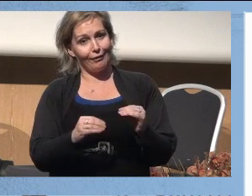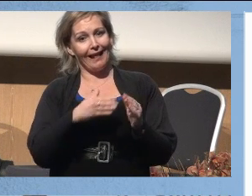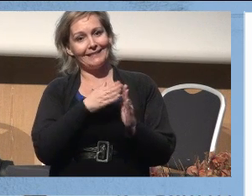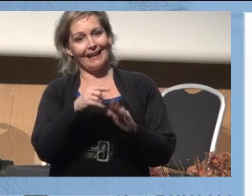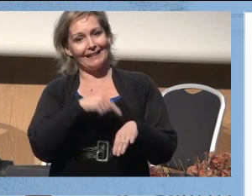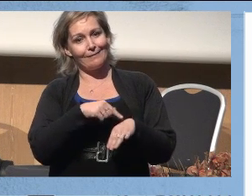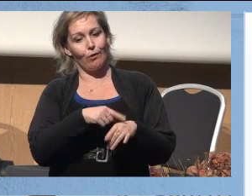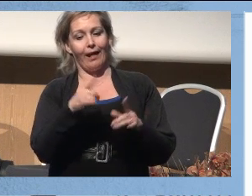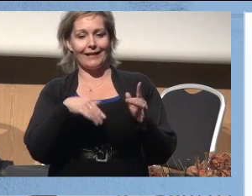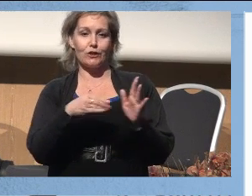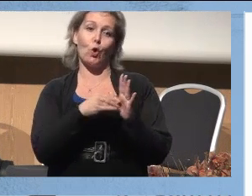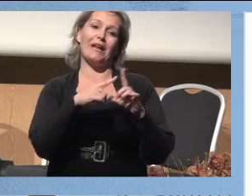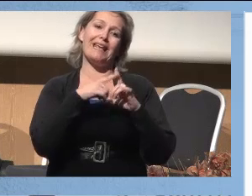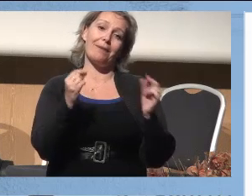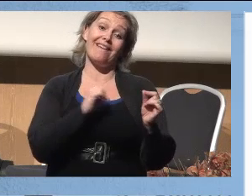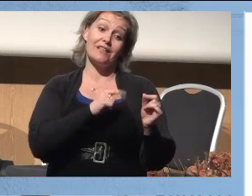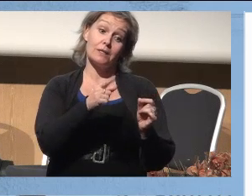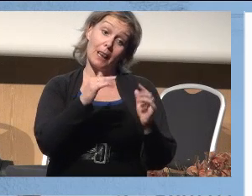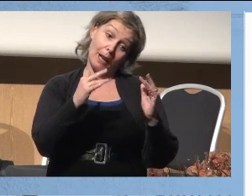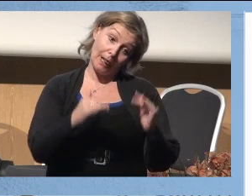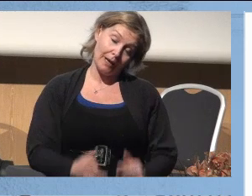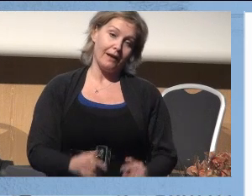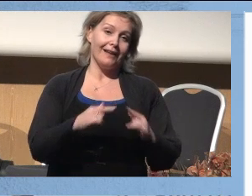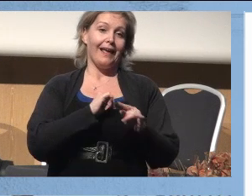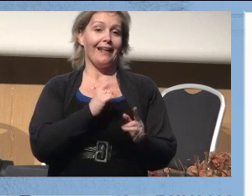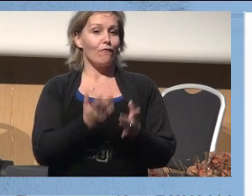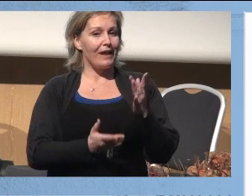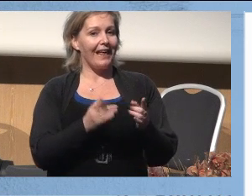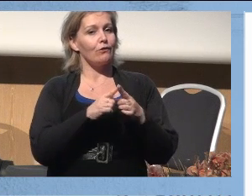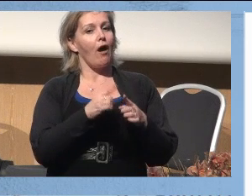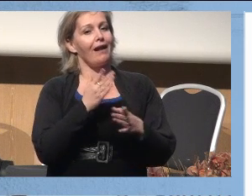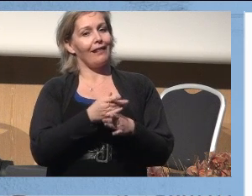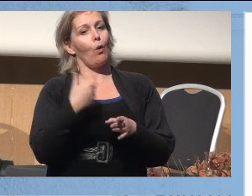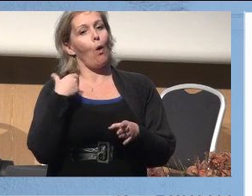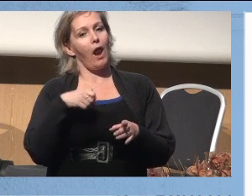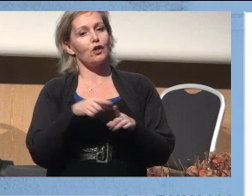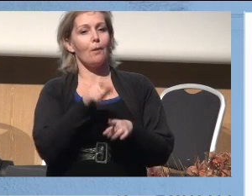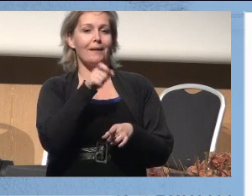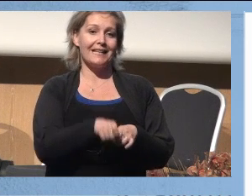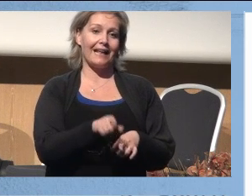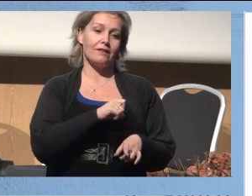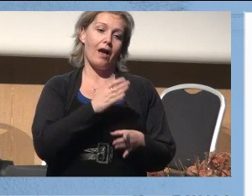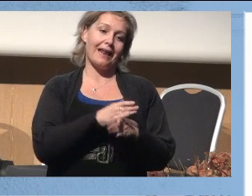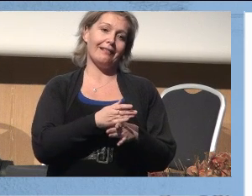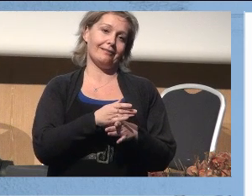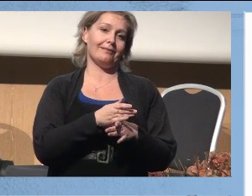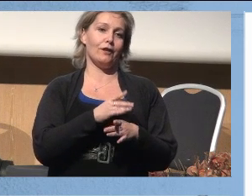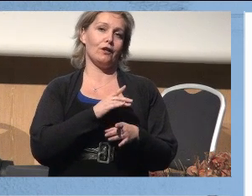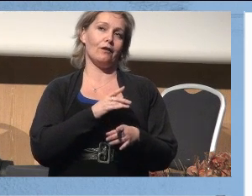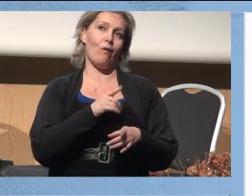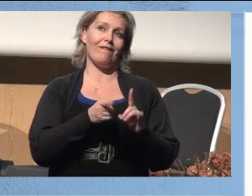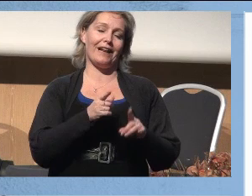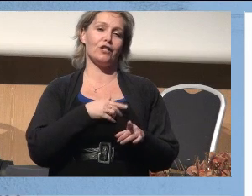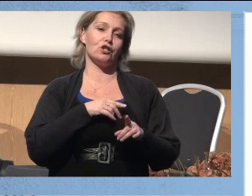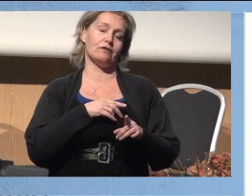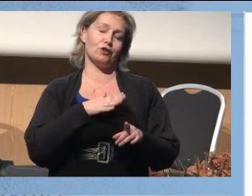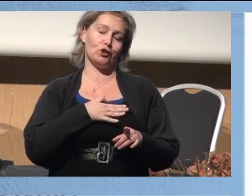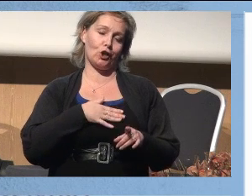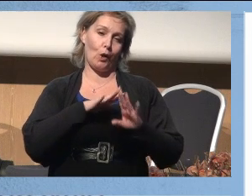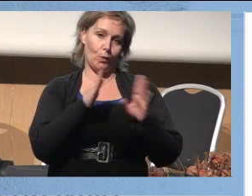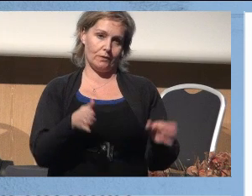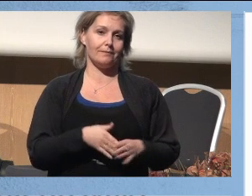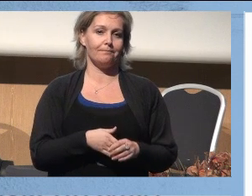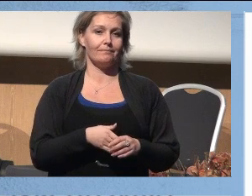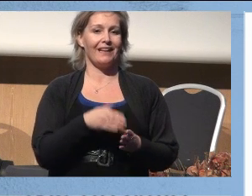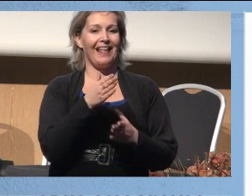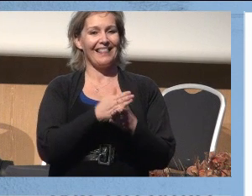senere tidspunkt enn det som står i brevet. Dersom du er uenig i vurderingen, har du rett til å klage som pasient, har du rett til fritt sykehusvalg. Det